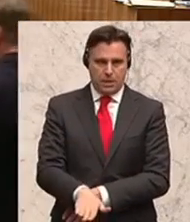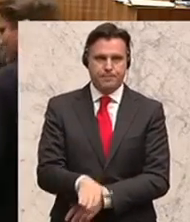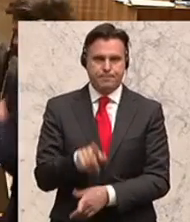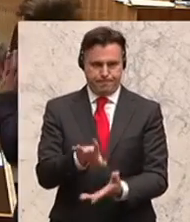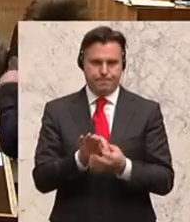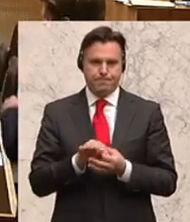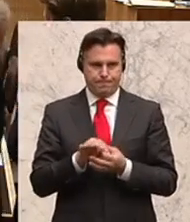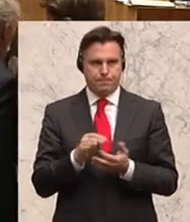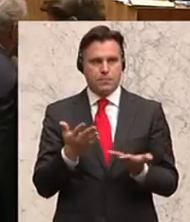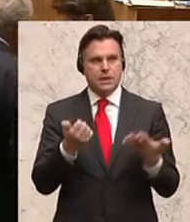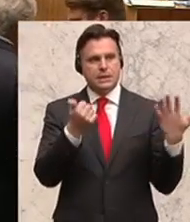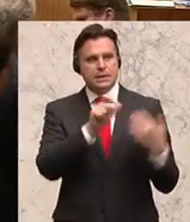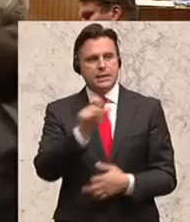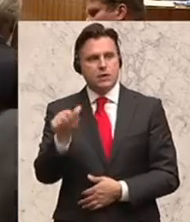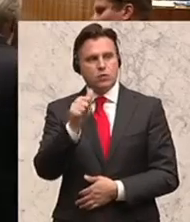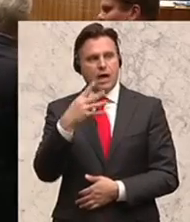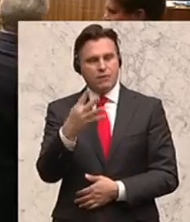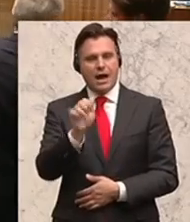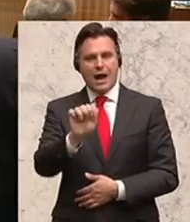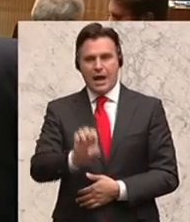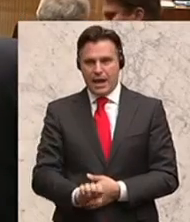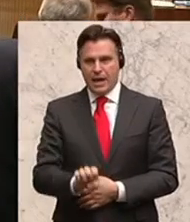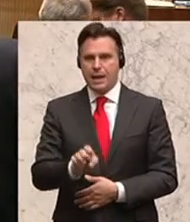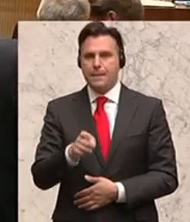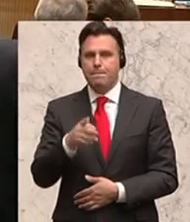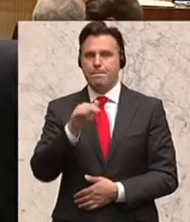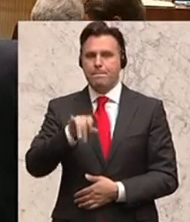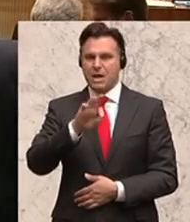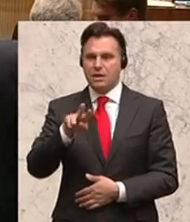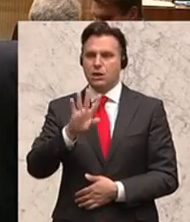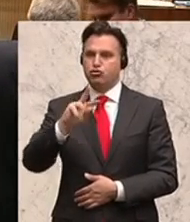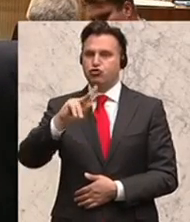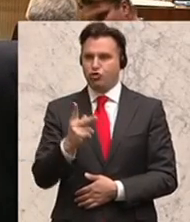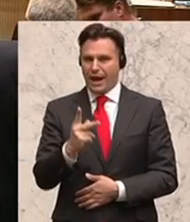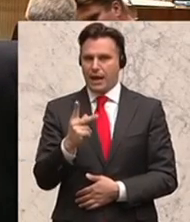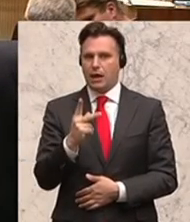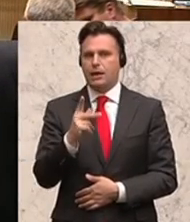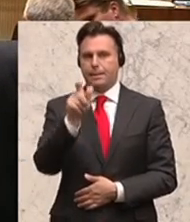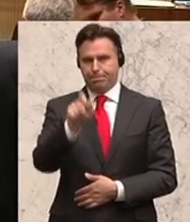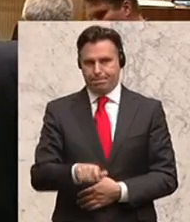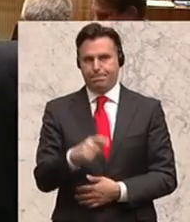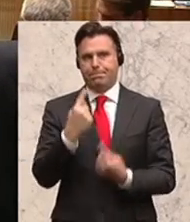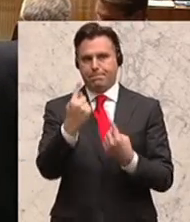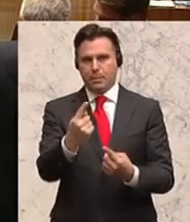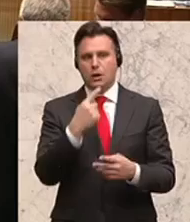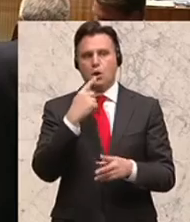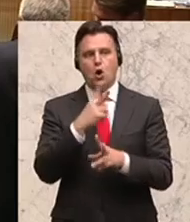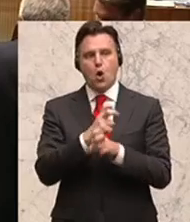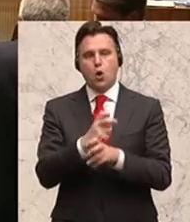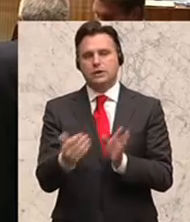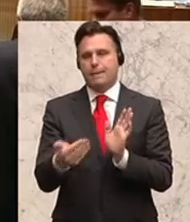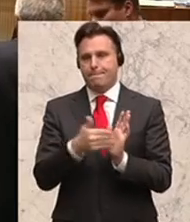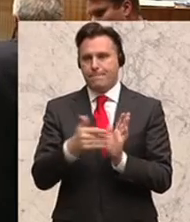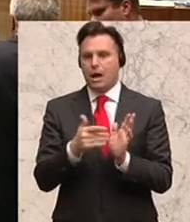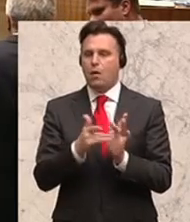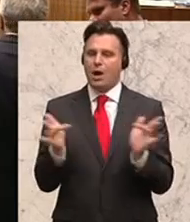wie Organschädigungen informieren. Mitbehandelt wird hier ein Antrag der NEOS betreffend sozial- und arbeitsrichtliche Absicherung